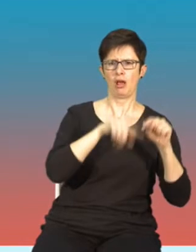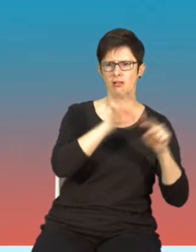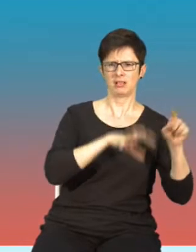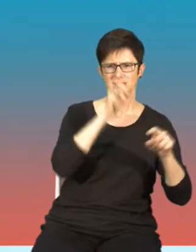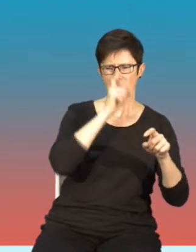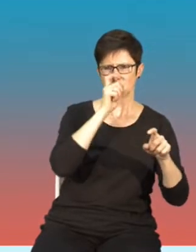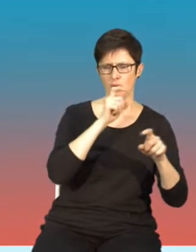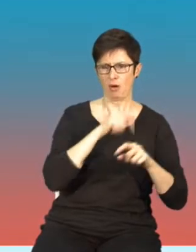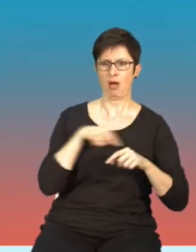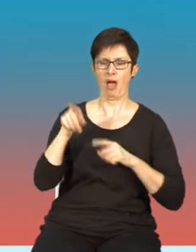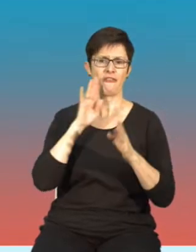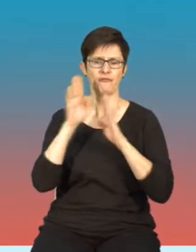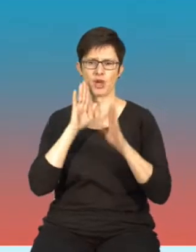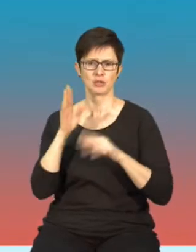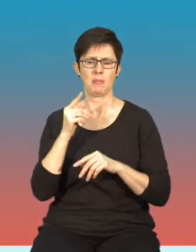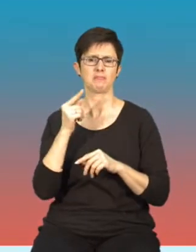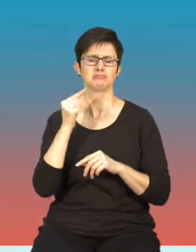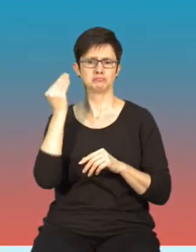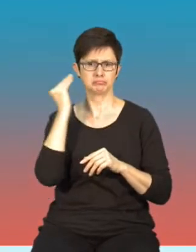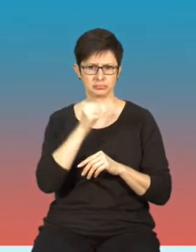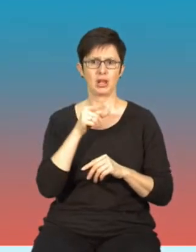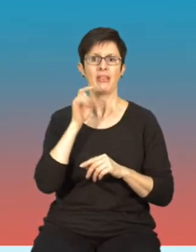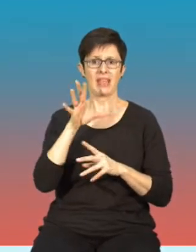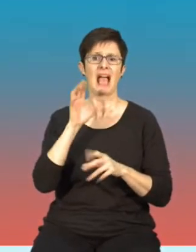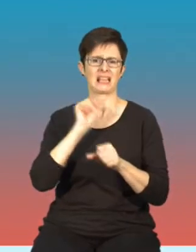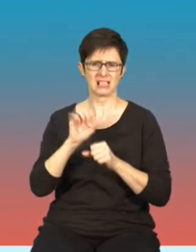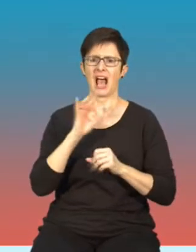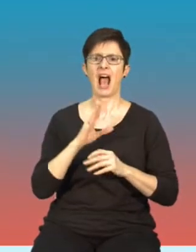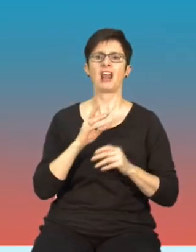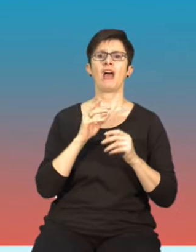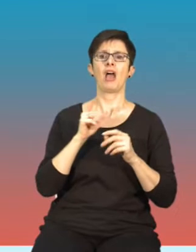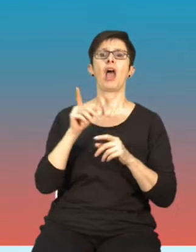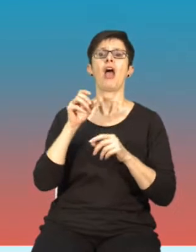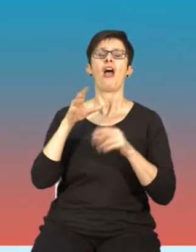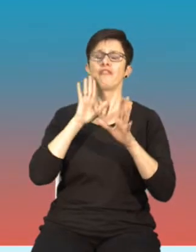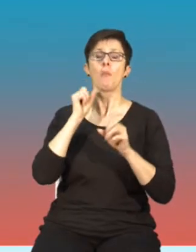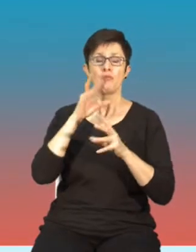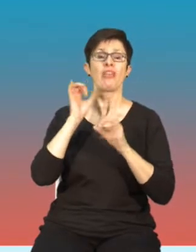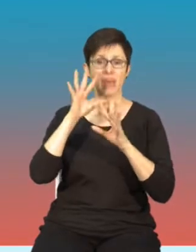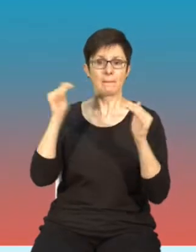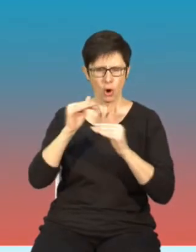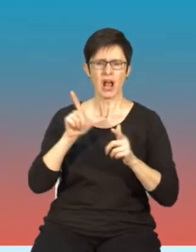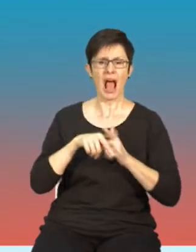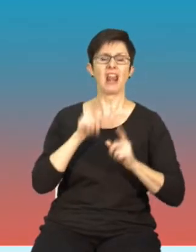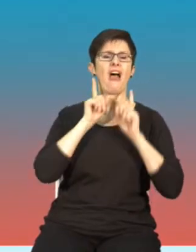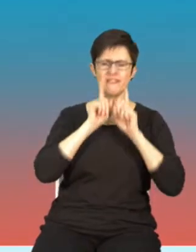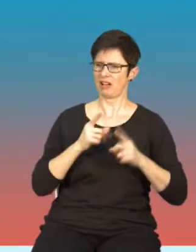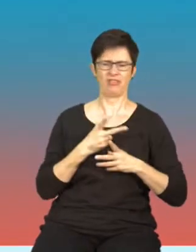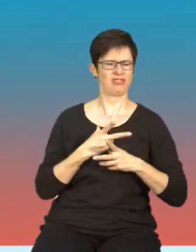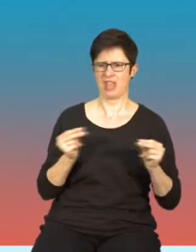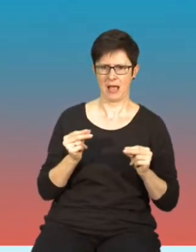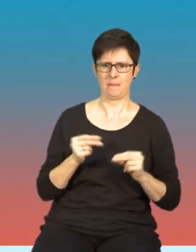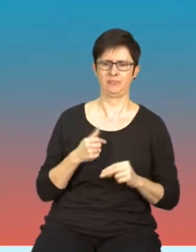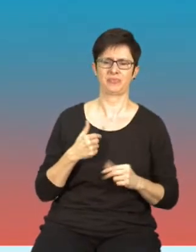że takie rozwiązanie funkcjonuje. Jest to w moim odczuciu półprawda,